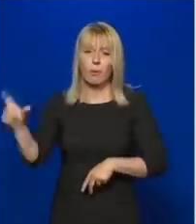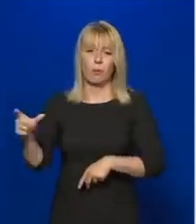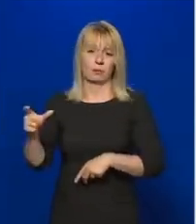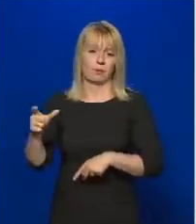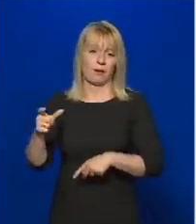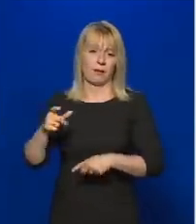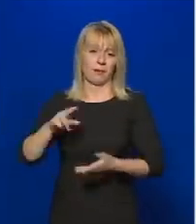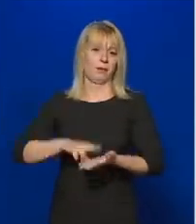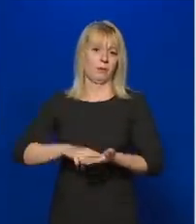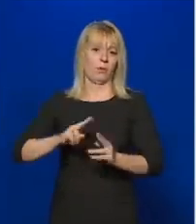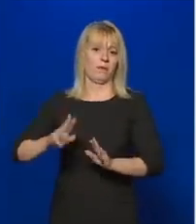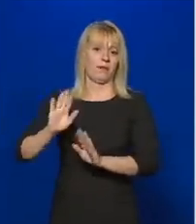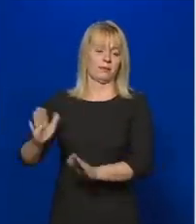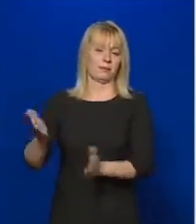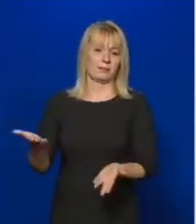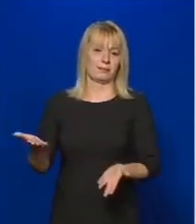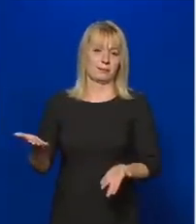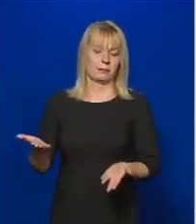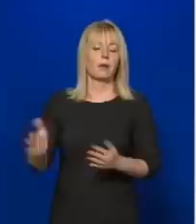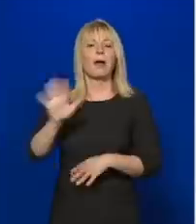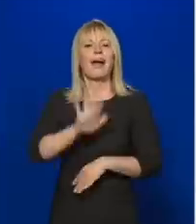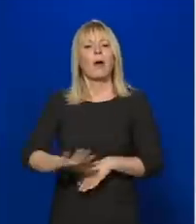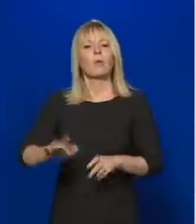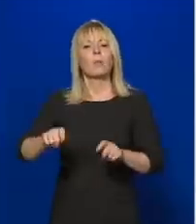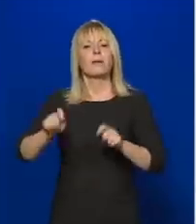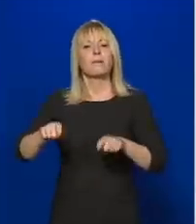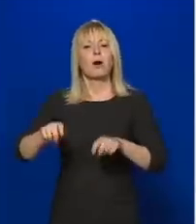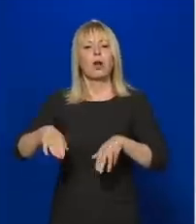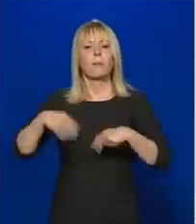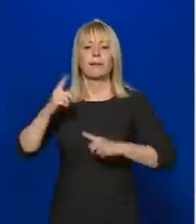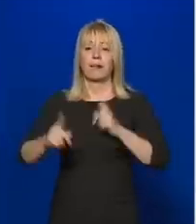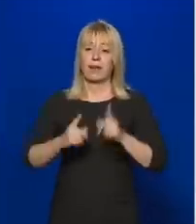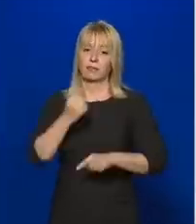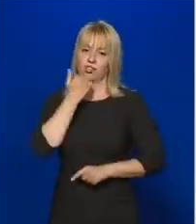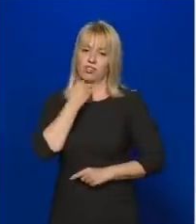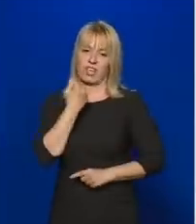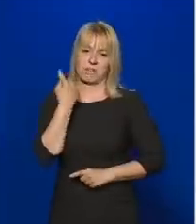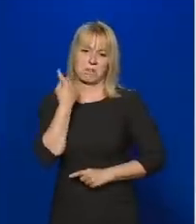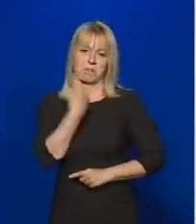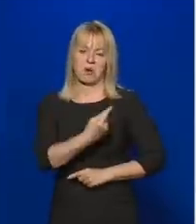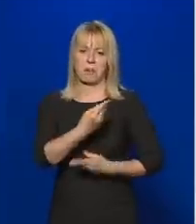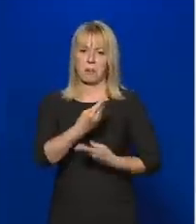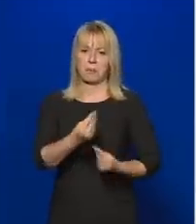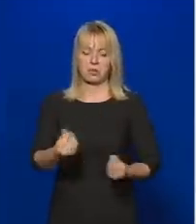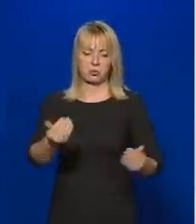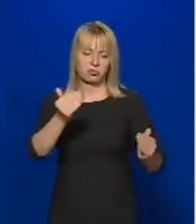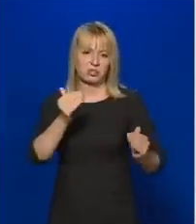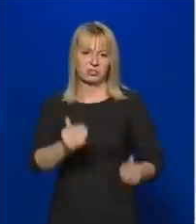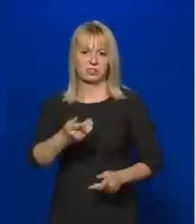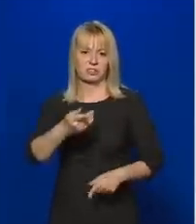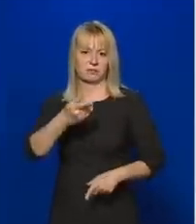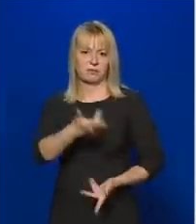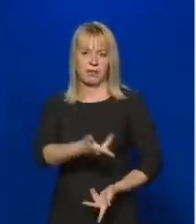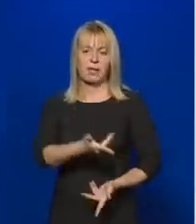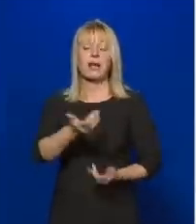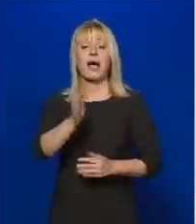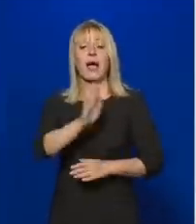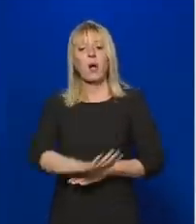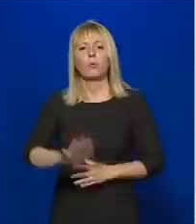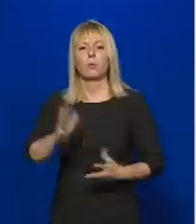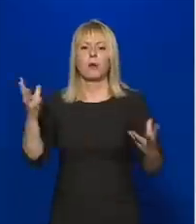Tehát szerintem az Európai Parlament az eljárásával saját magát minősíti, saját hitelességének árt, az Európai